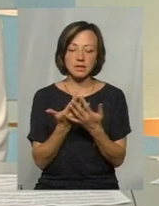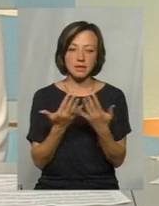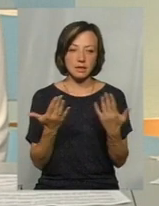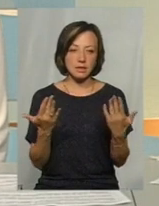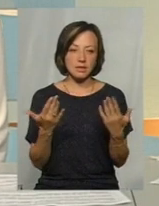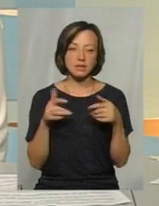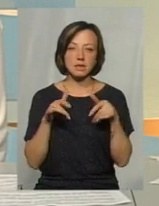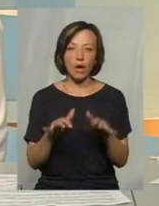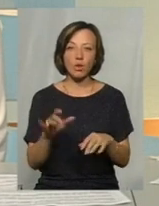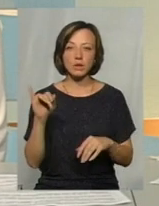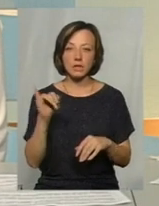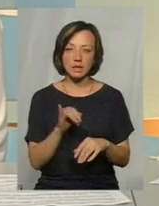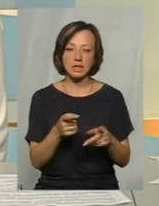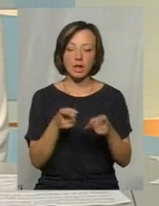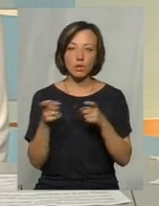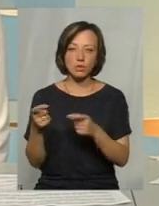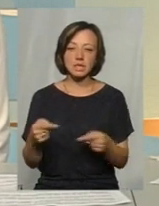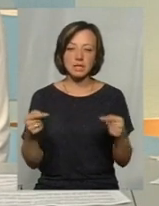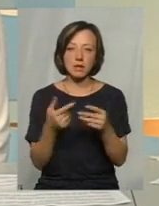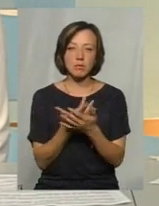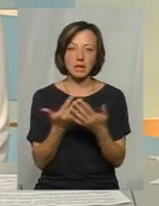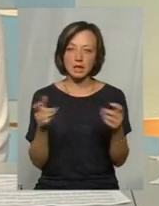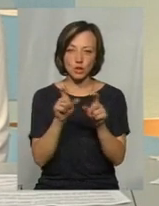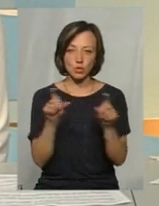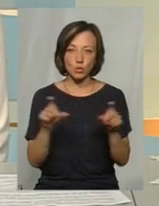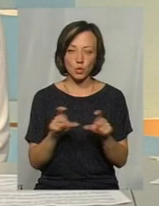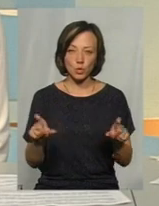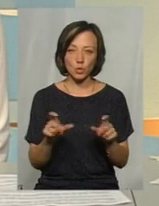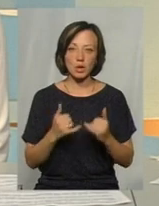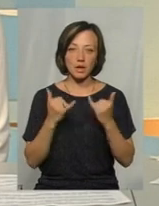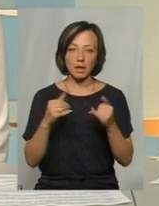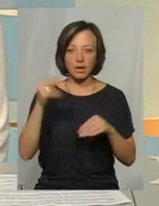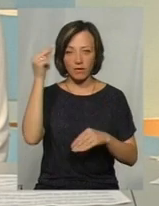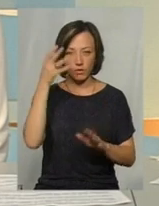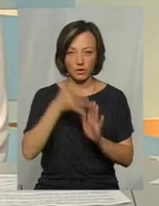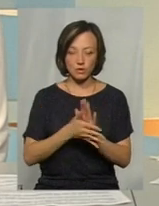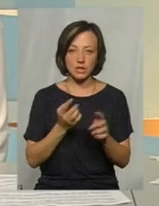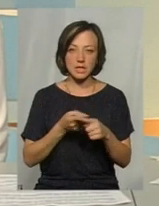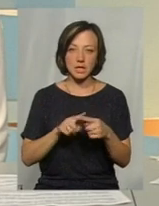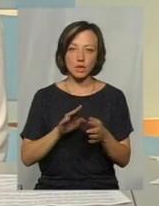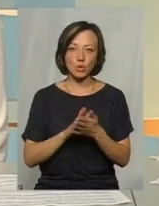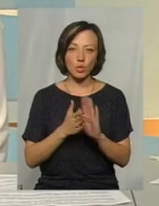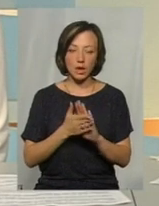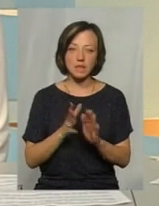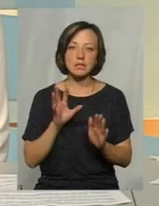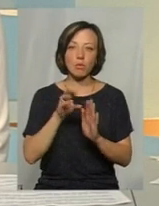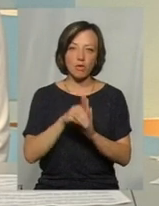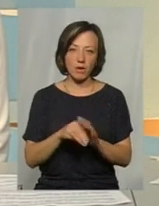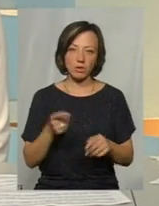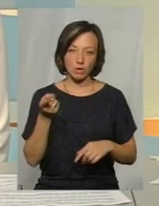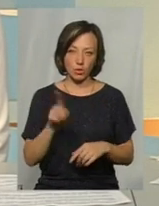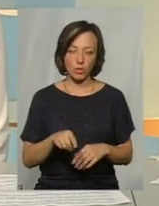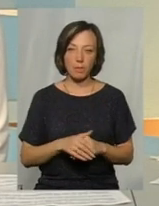заходи, і залучати саме різні структури для вивчення цієї ситуації і запровадження.